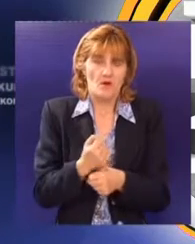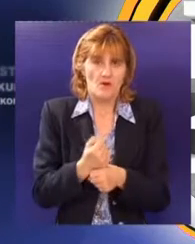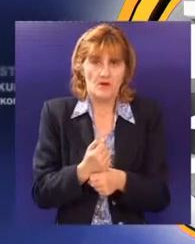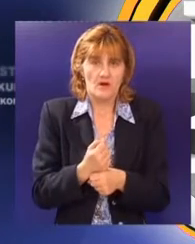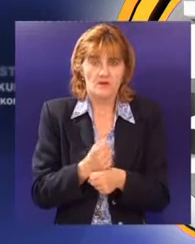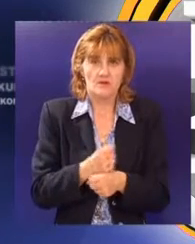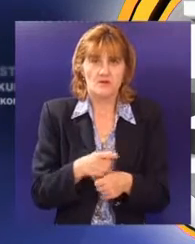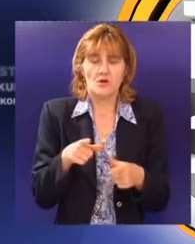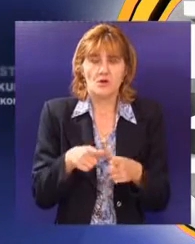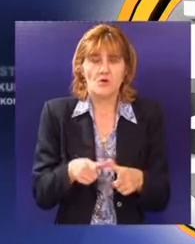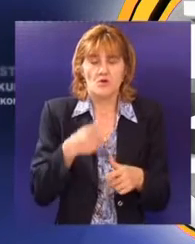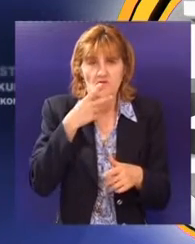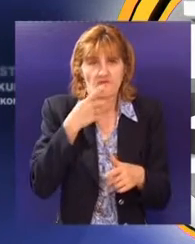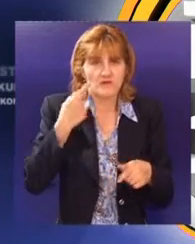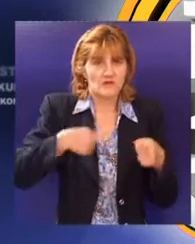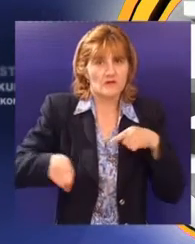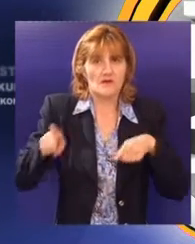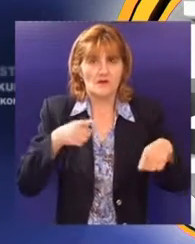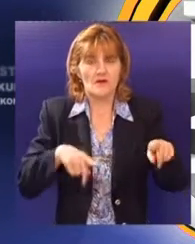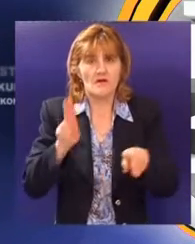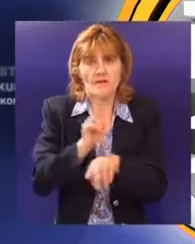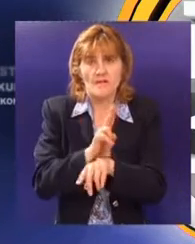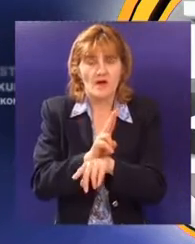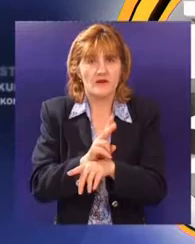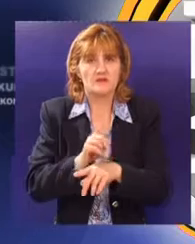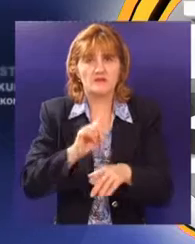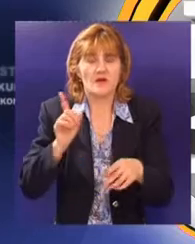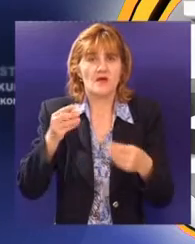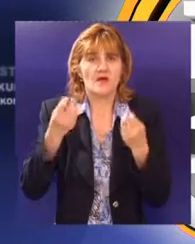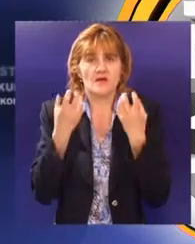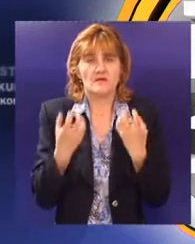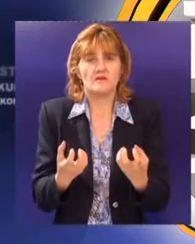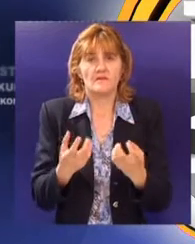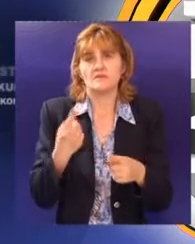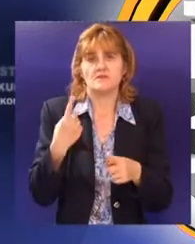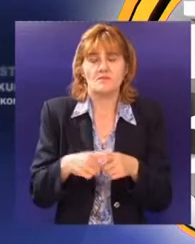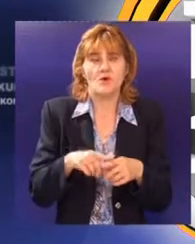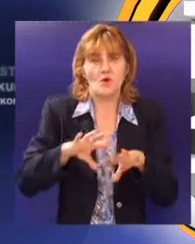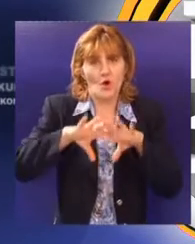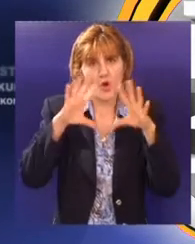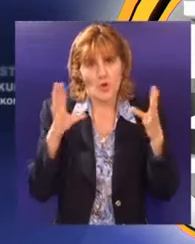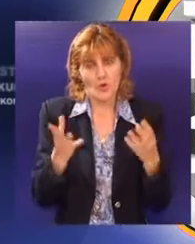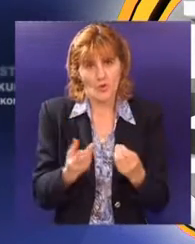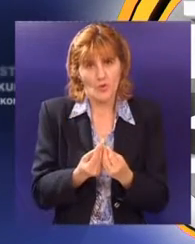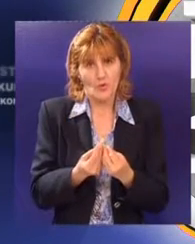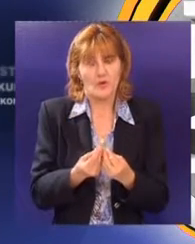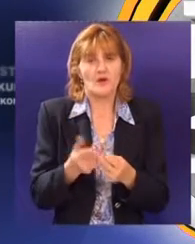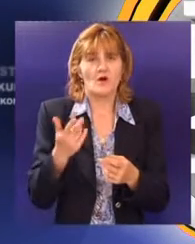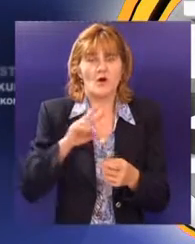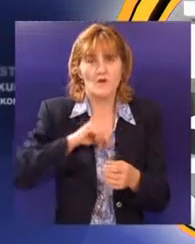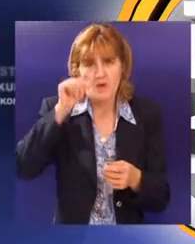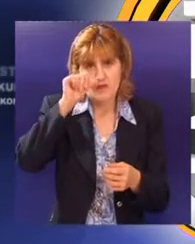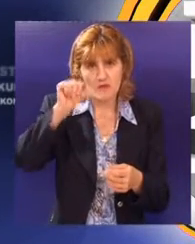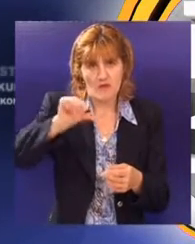budemo u pogonskom smislu spremni da pratimo sve to što možda bude izazov. Ukupno određena količina domaće i uvozne sirove